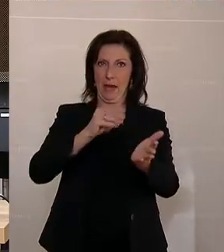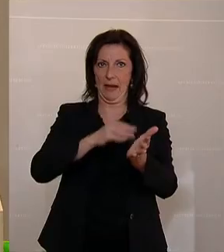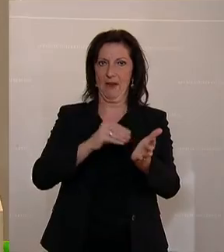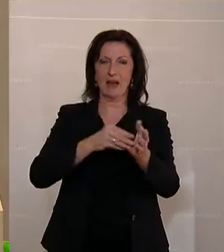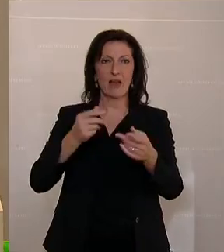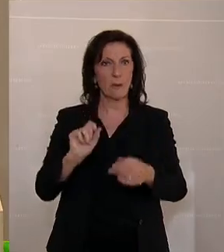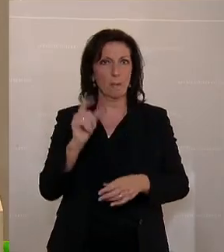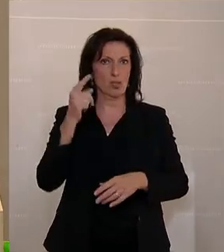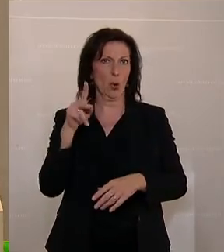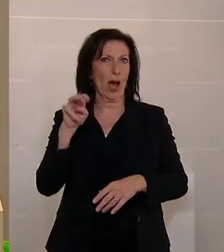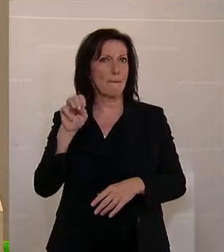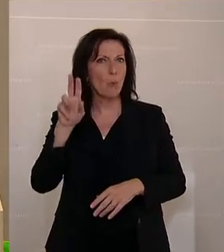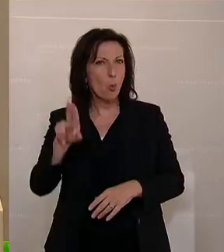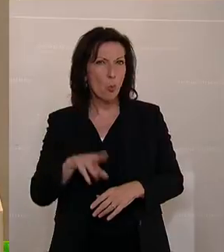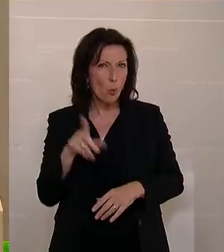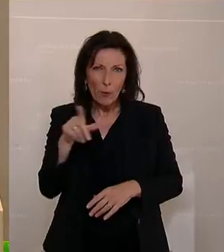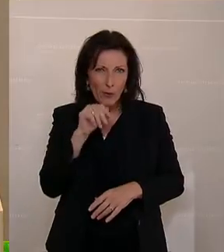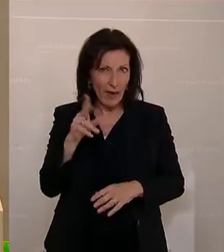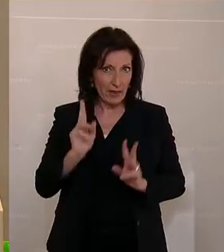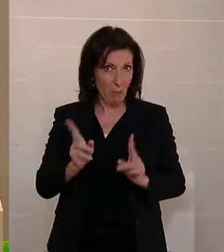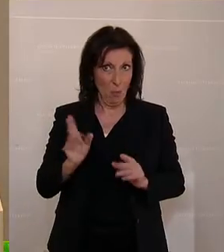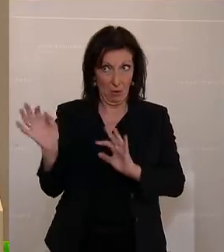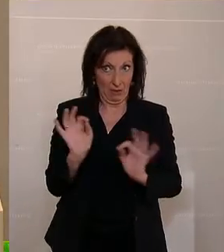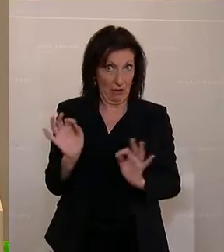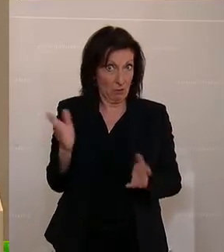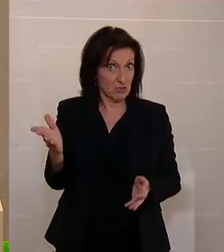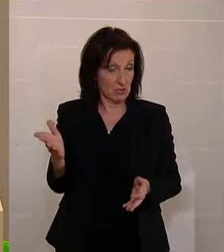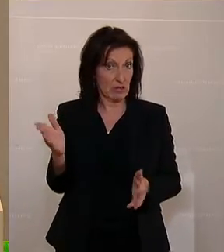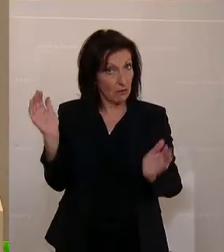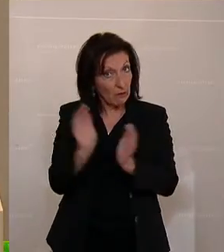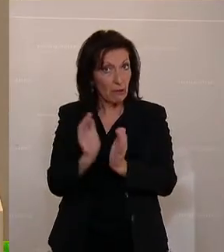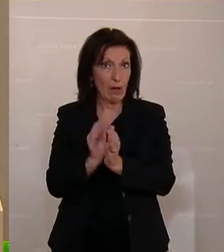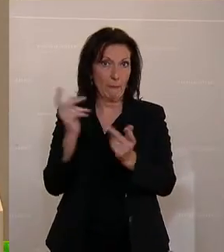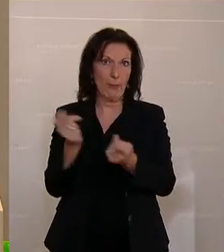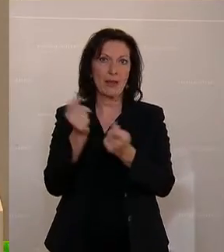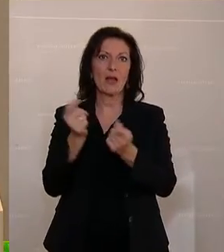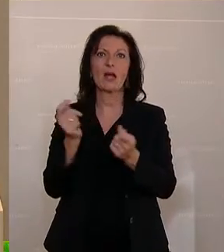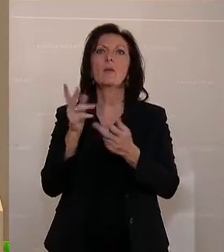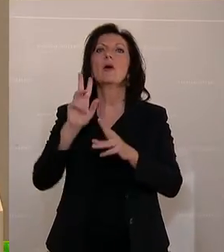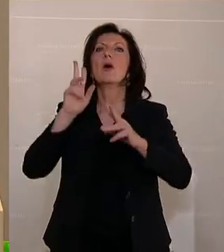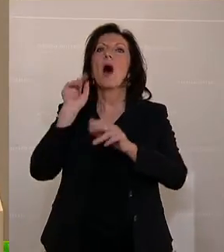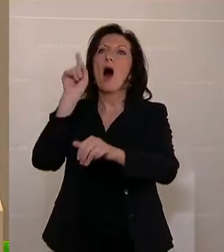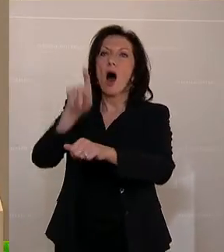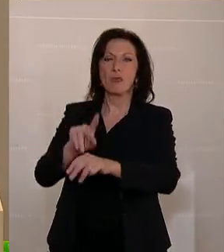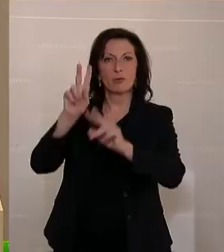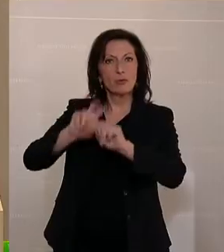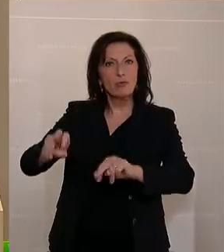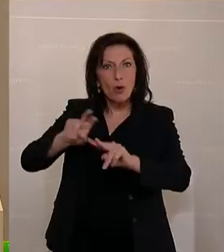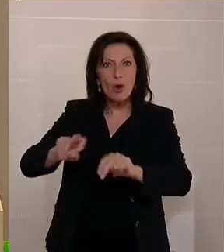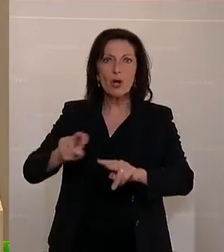KMUs, die ja nicht die Möglichkeiten der Industrie haben. Die Auftragsforschung bringt ja dann wieder einen Input in diese